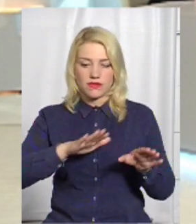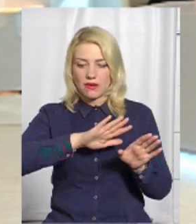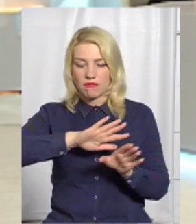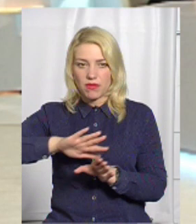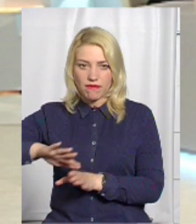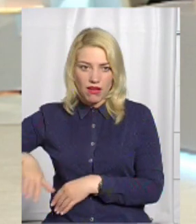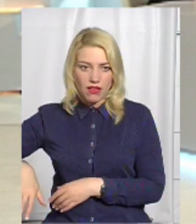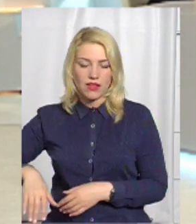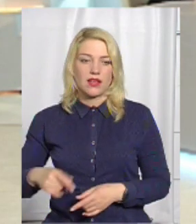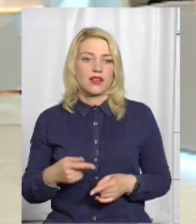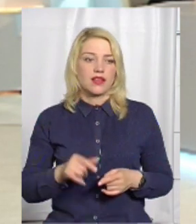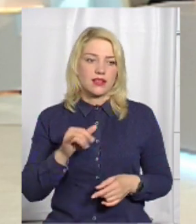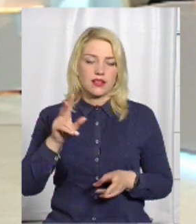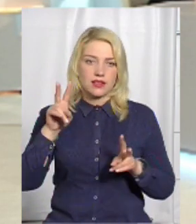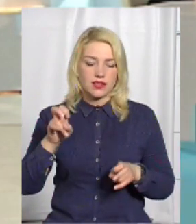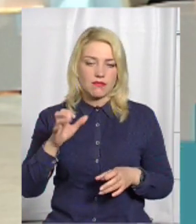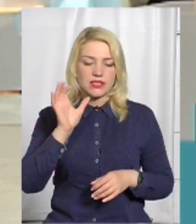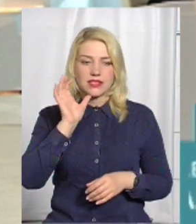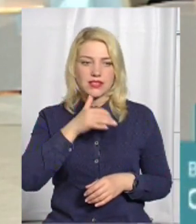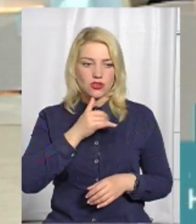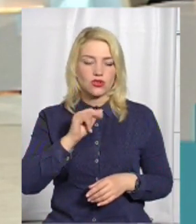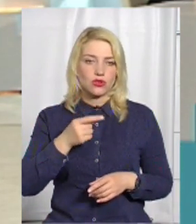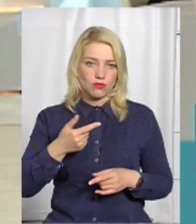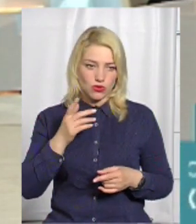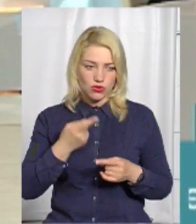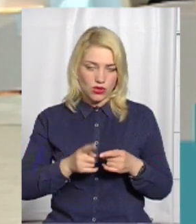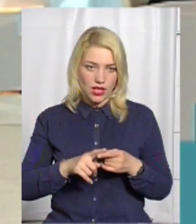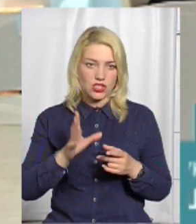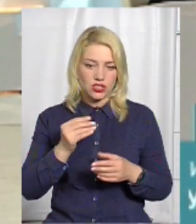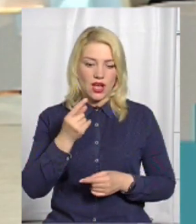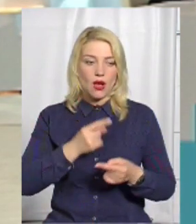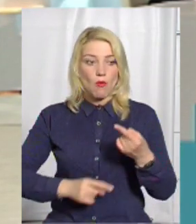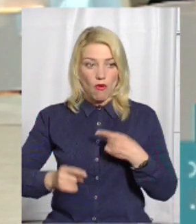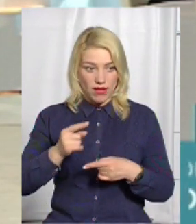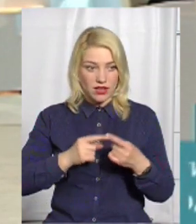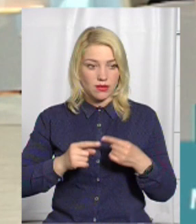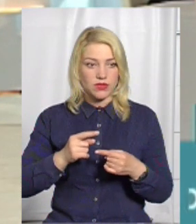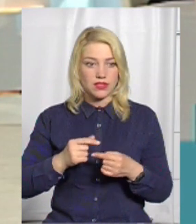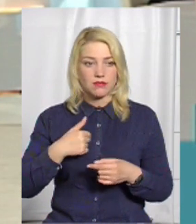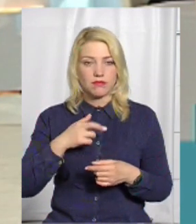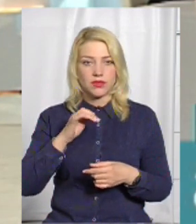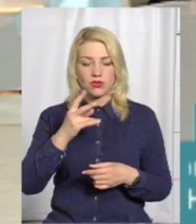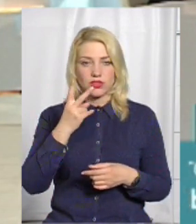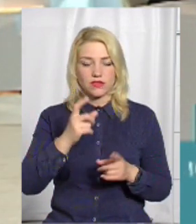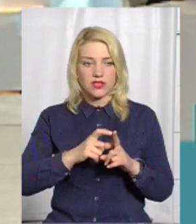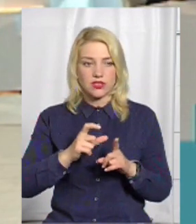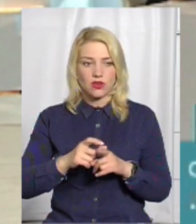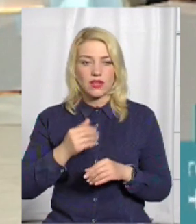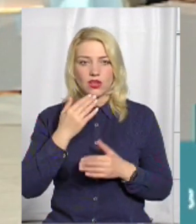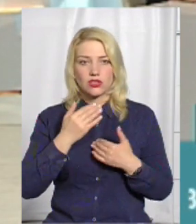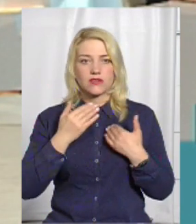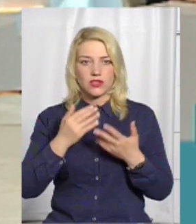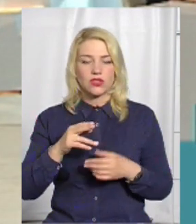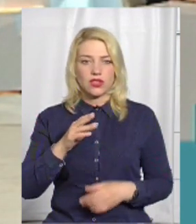невблаганно. Тема досить серйозна, і тому ми до неї ще повернемося. Я б хотіла два слова. Все ж таки